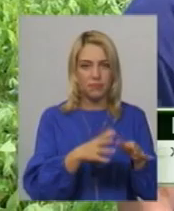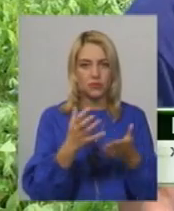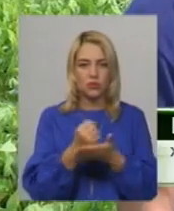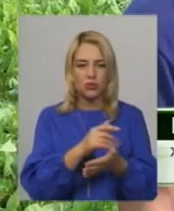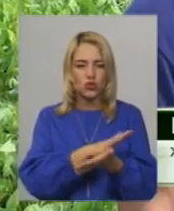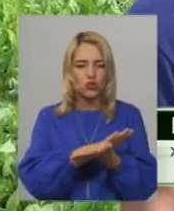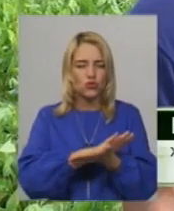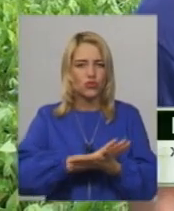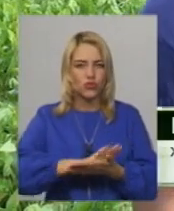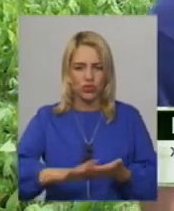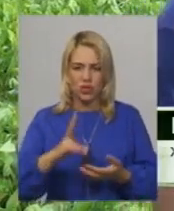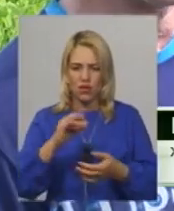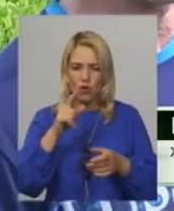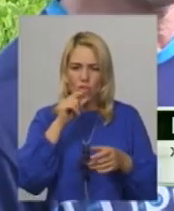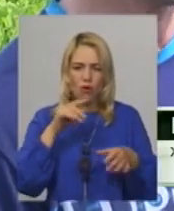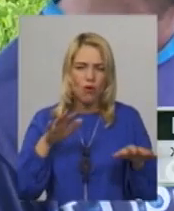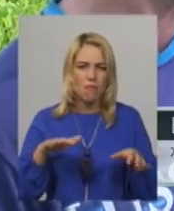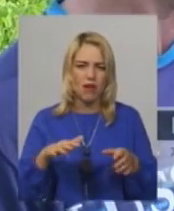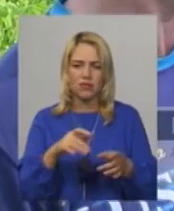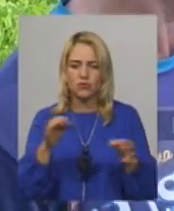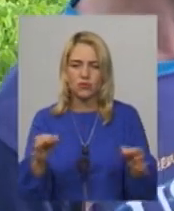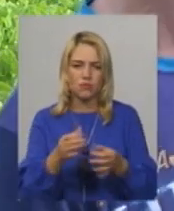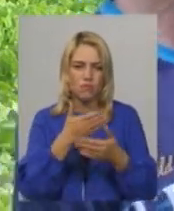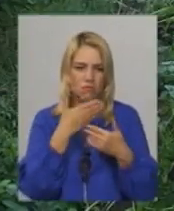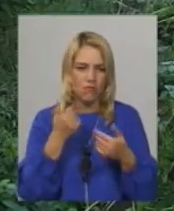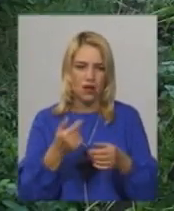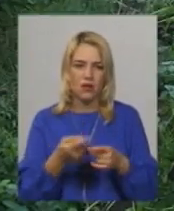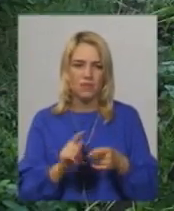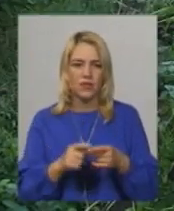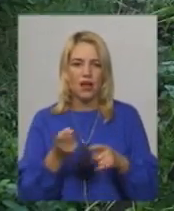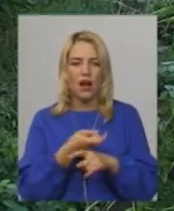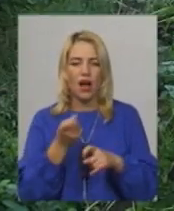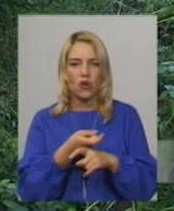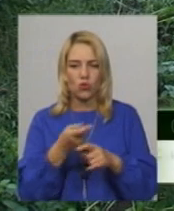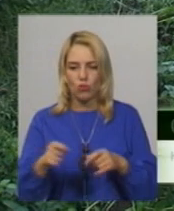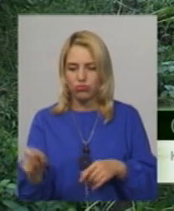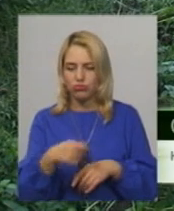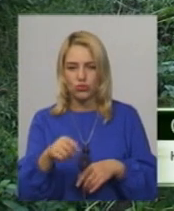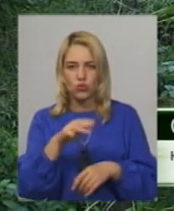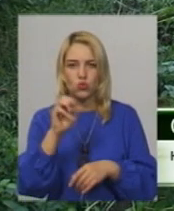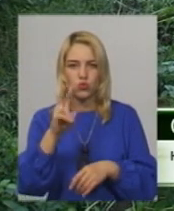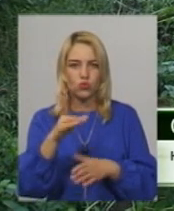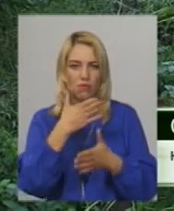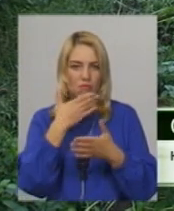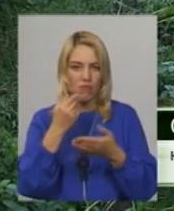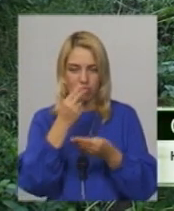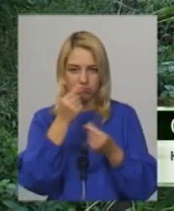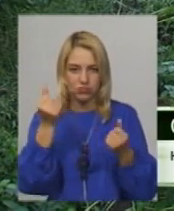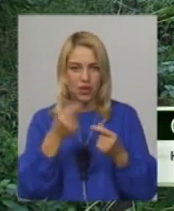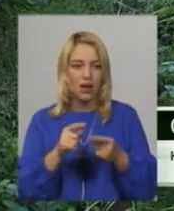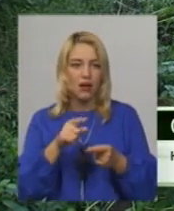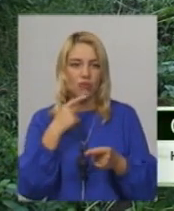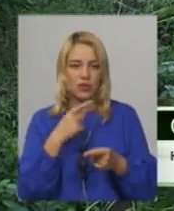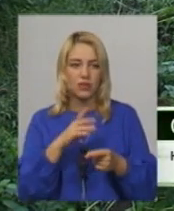колорадських зубків, ні комахів, нічого. Картоплю ми не кропили. Картоплю на цьому городі Віталій і Валентина Шлапаки посадовили ще